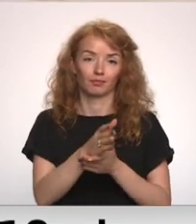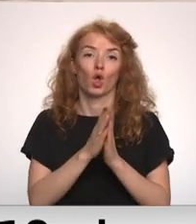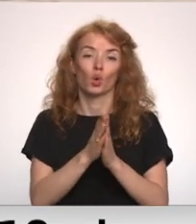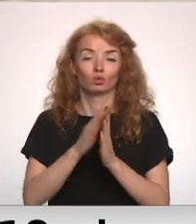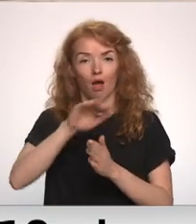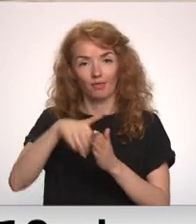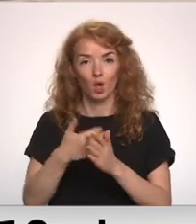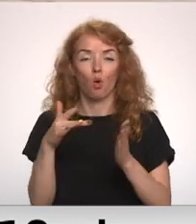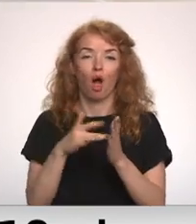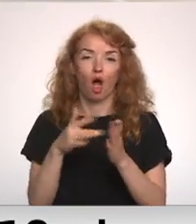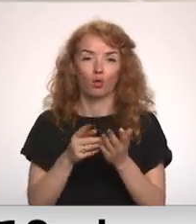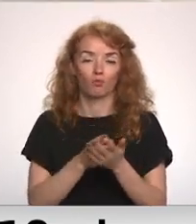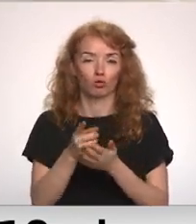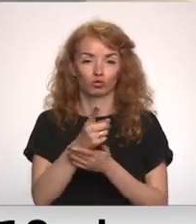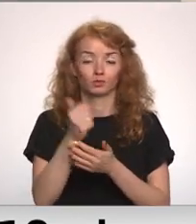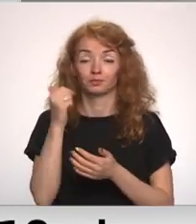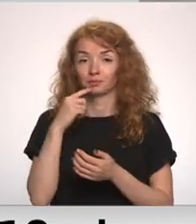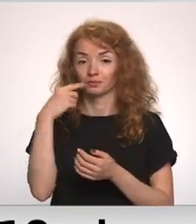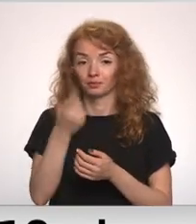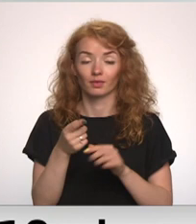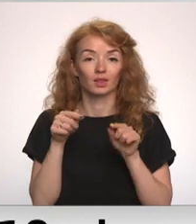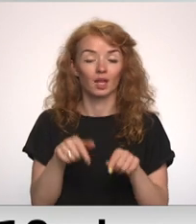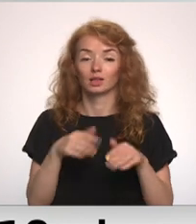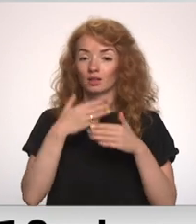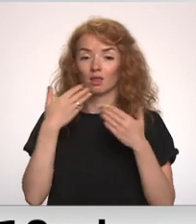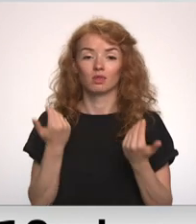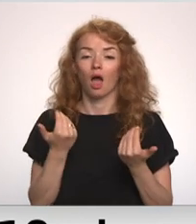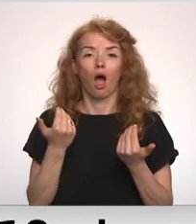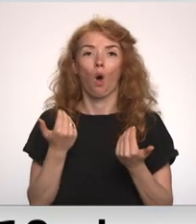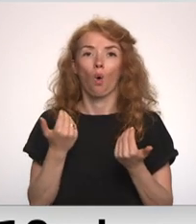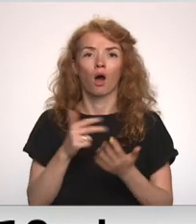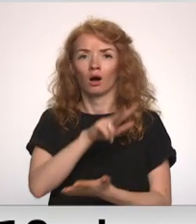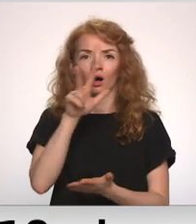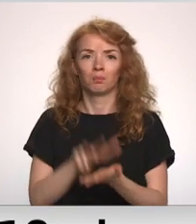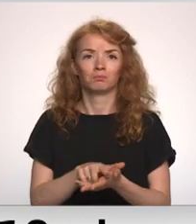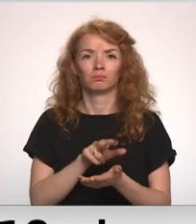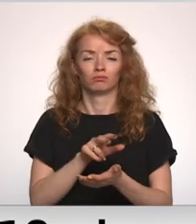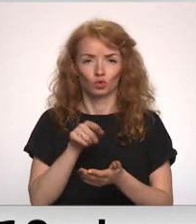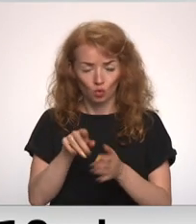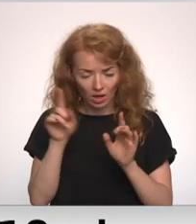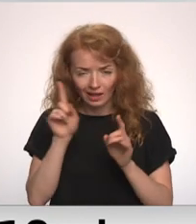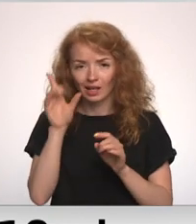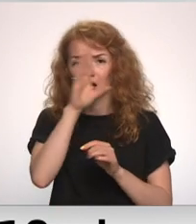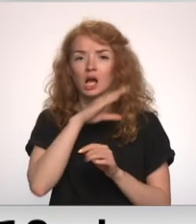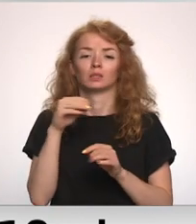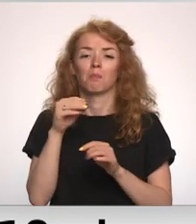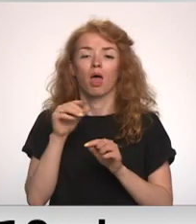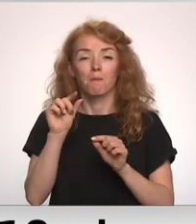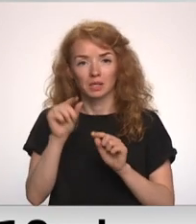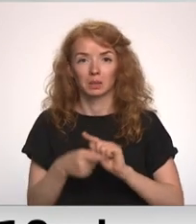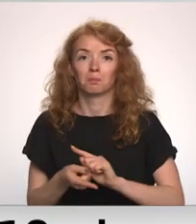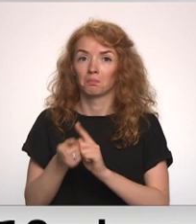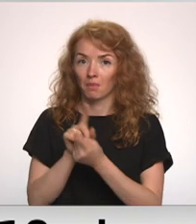atjaunot kādu no reisiem. Māršu patīkums nav akmenīkauts, un to ir iespējams arī